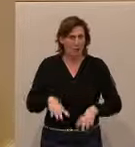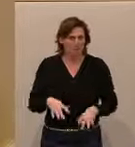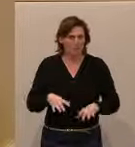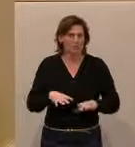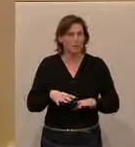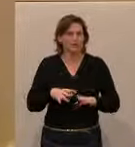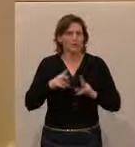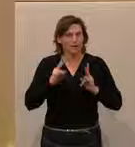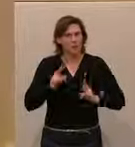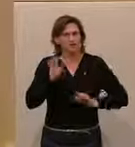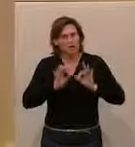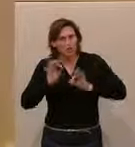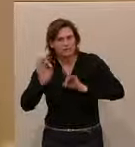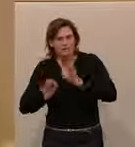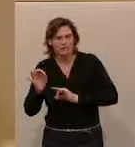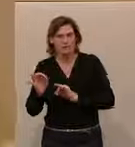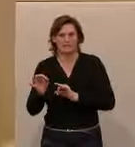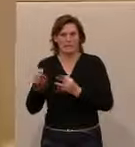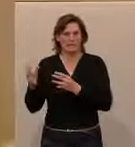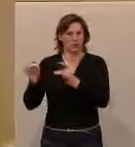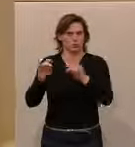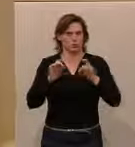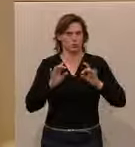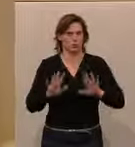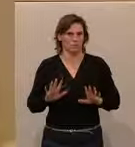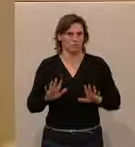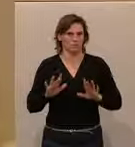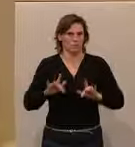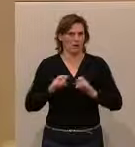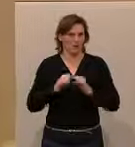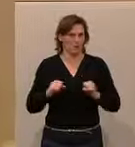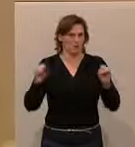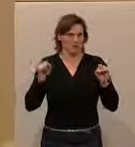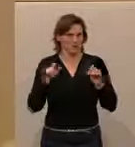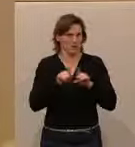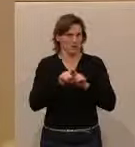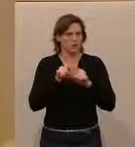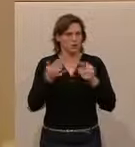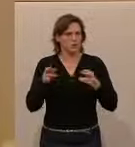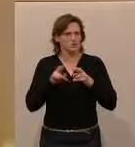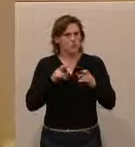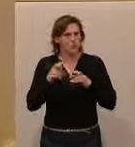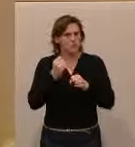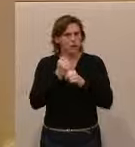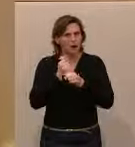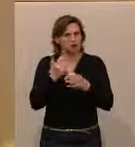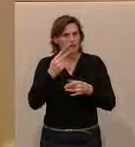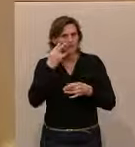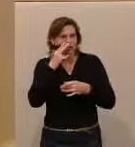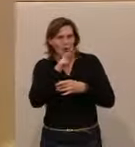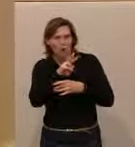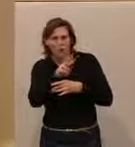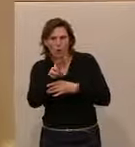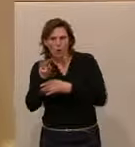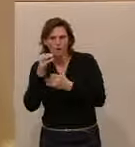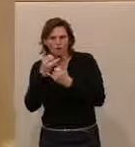konnten mit statistischen Zahlen nichts zu tun. Diese Republik, diese Bundesregierung hat etwas gemacht. Sie schaut, dass